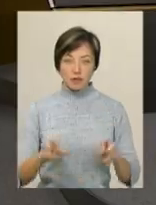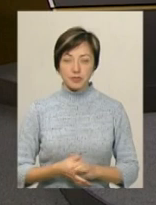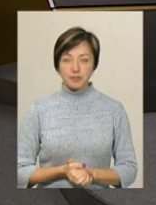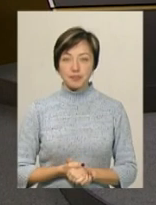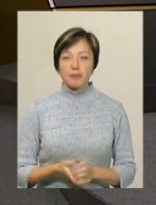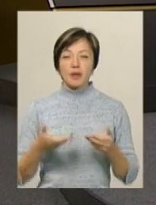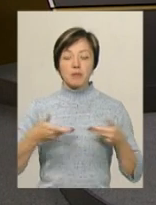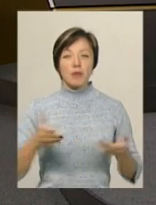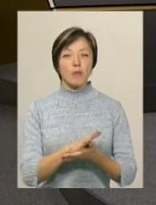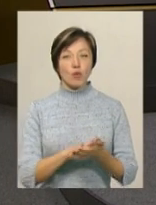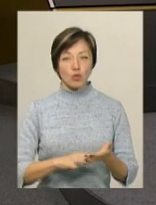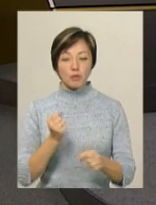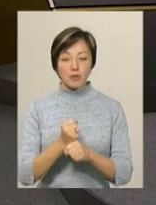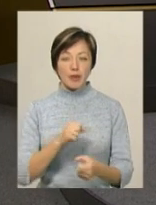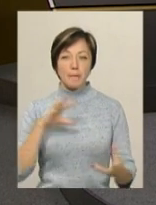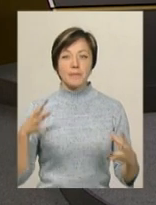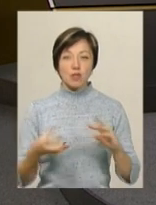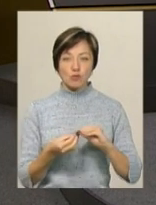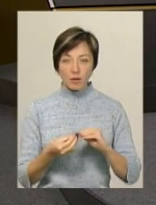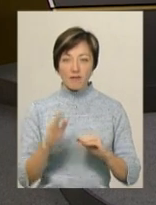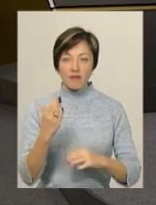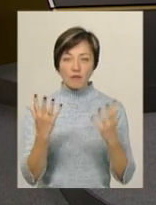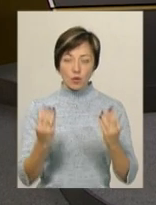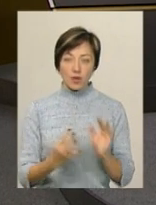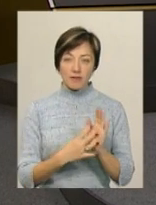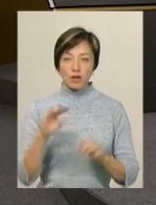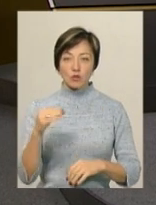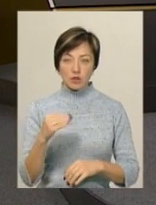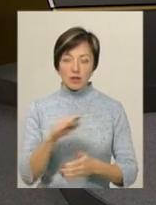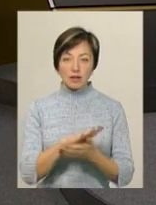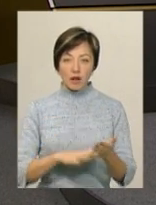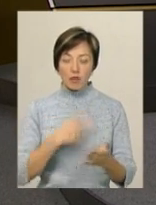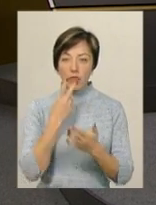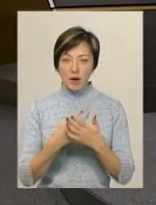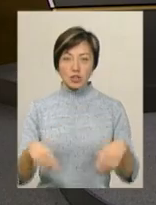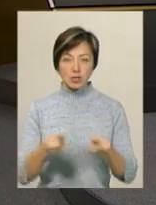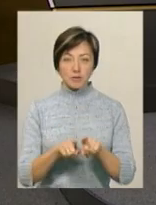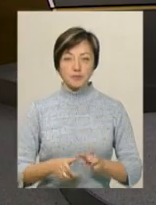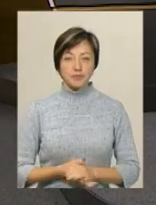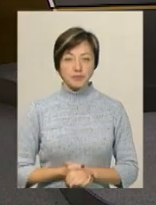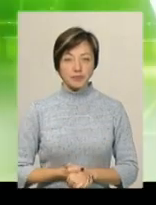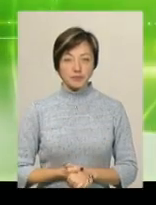Ми продовжуємо підбувати інформаційний підсумок вівторка, 9 жовтня. І далі випуск ви побачите.